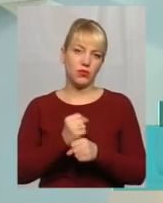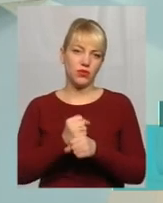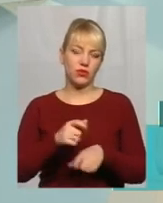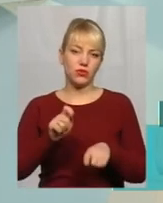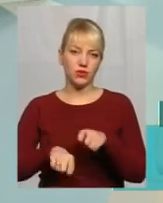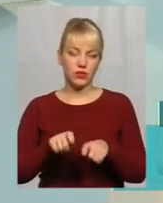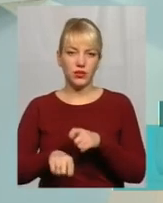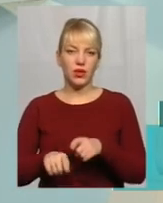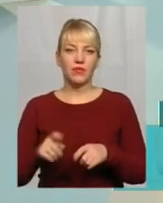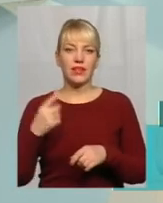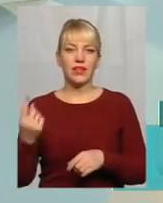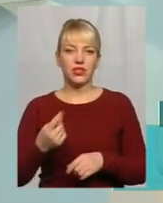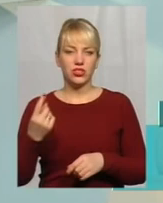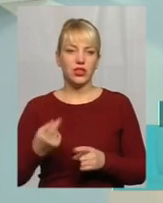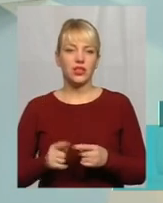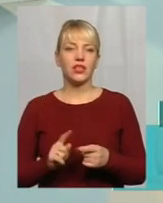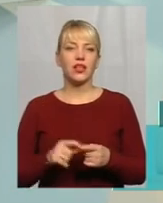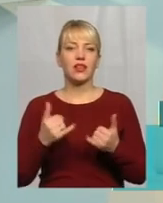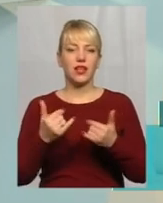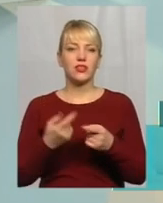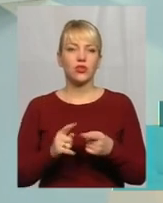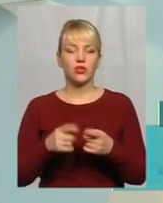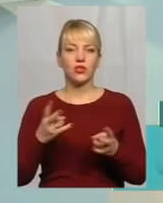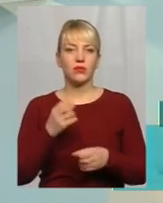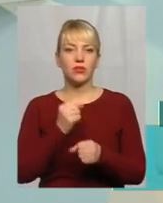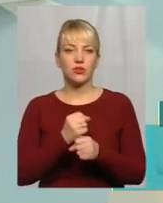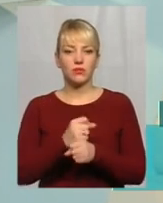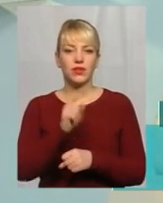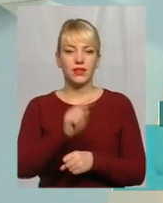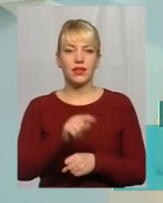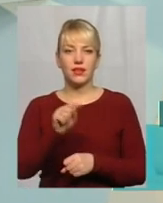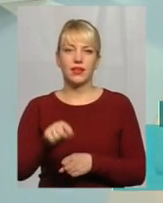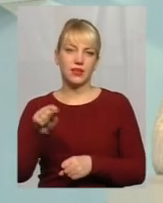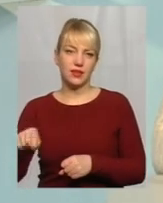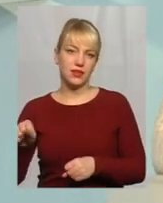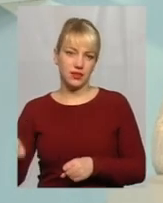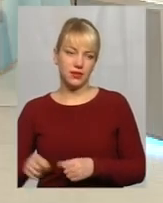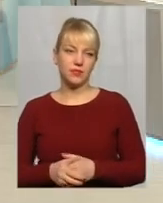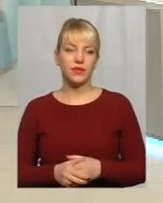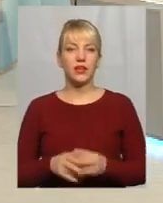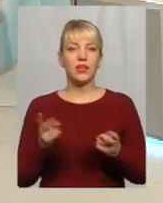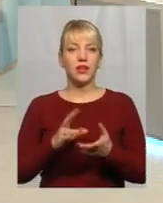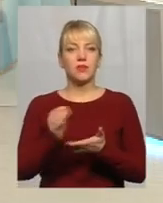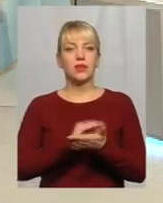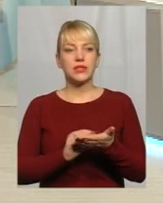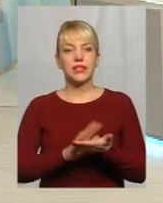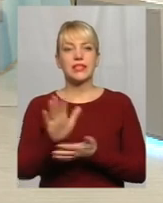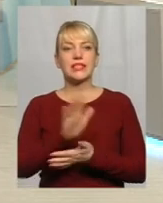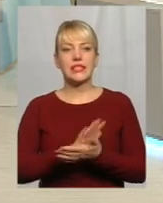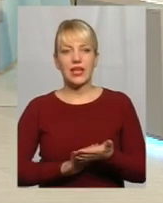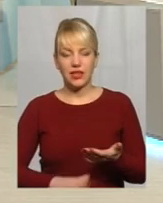Для того треба зробити те-то, те-то, те-то, те-то Що? Написати заяву,